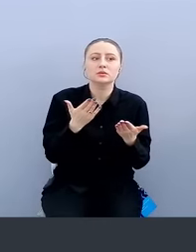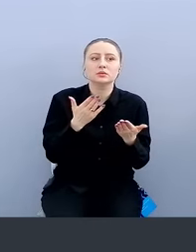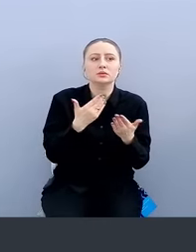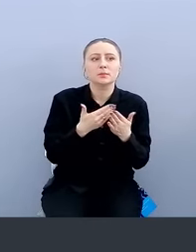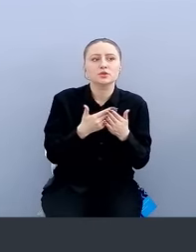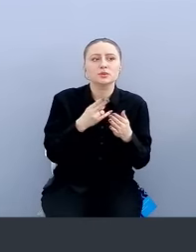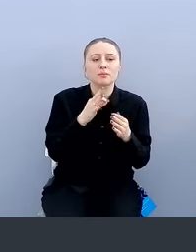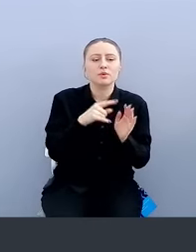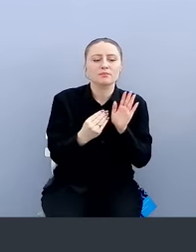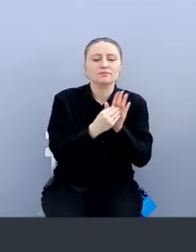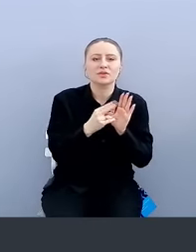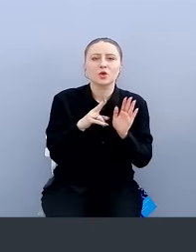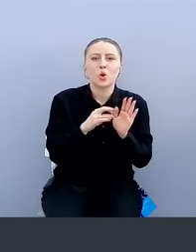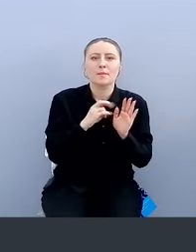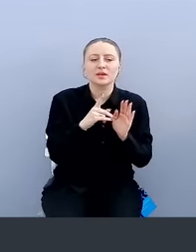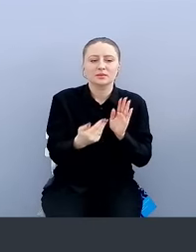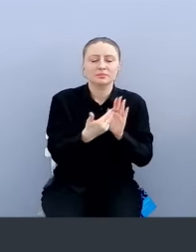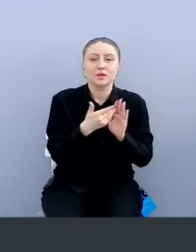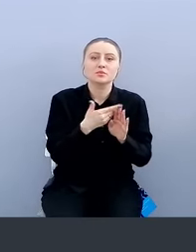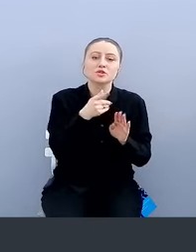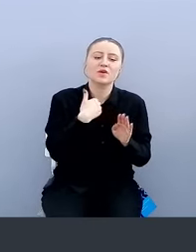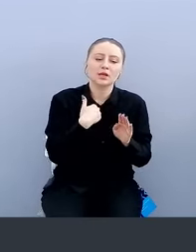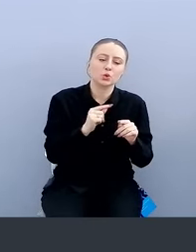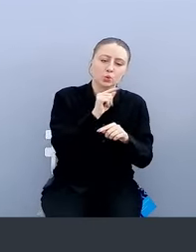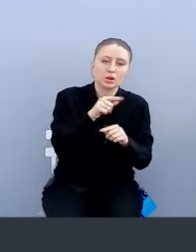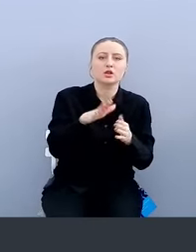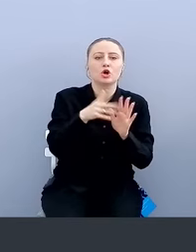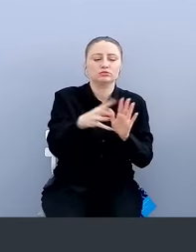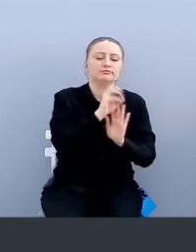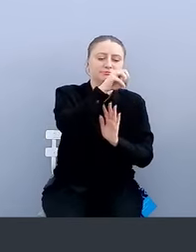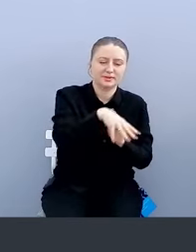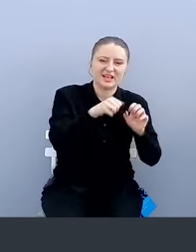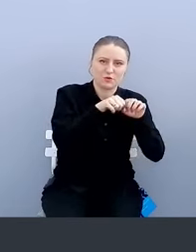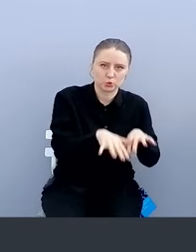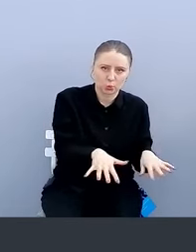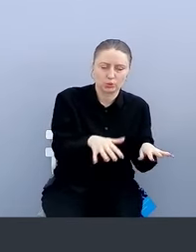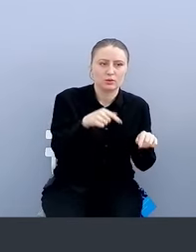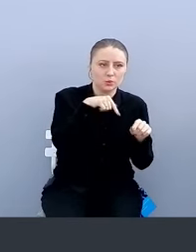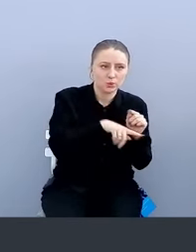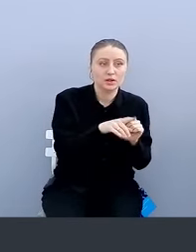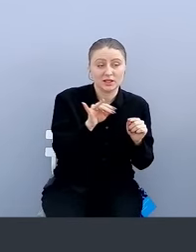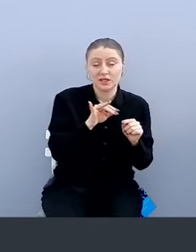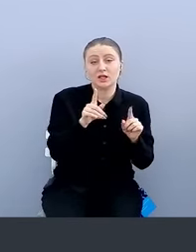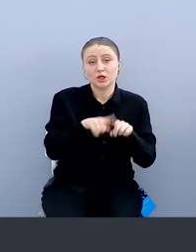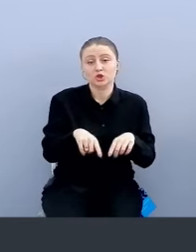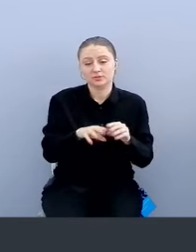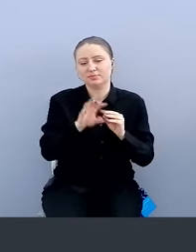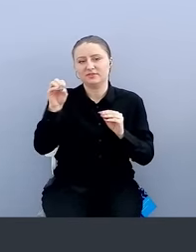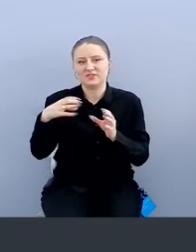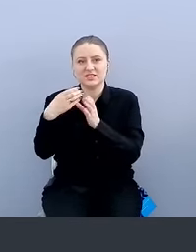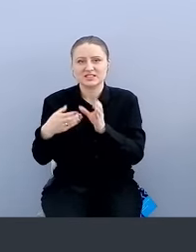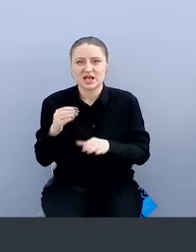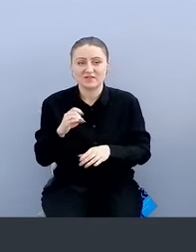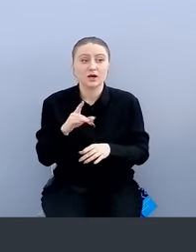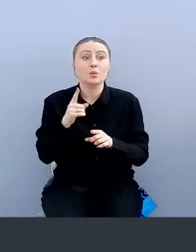по маске домена на ваш сервер, она вас прокидывает в инфраструктуру Zeratrust Network Adsense и, соответственно, прокидывает в сервер. Из-за того, что у вас